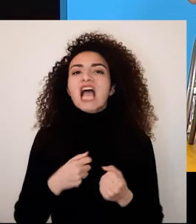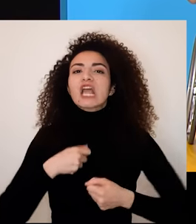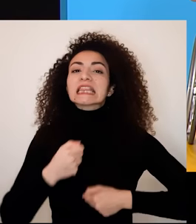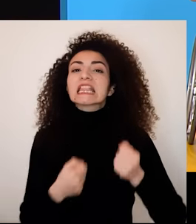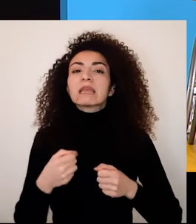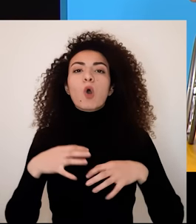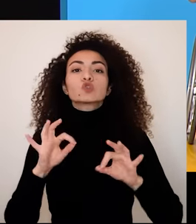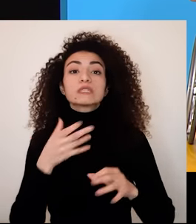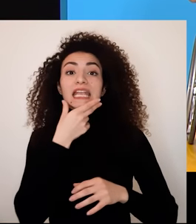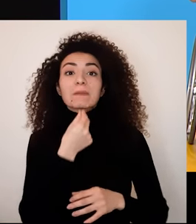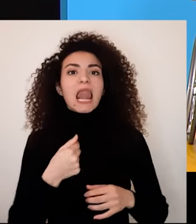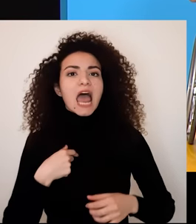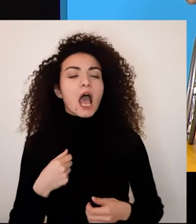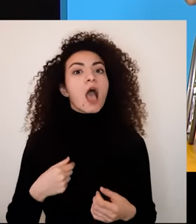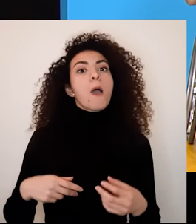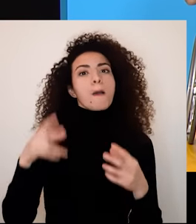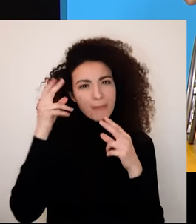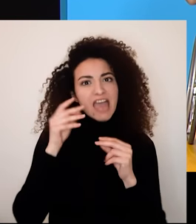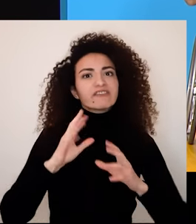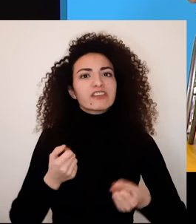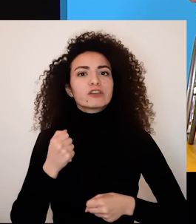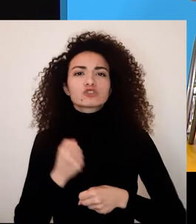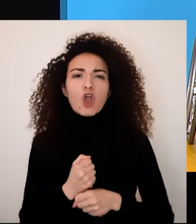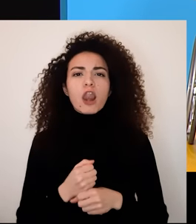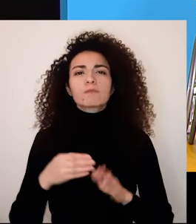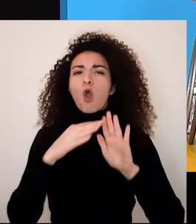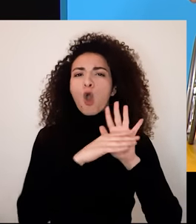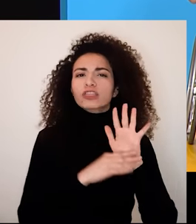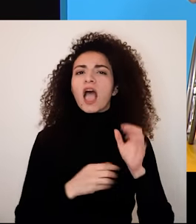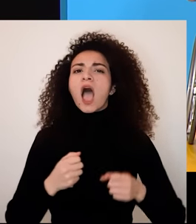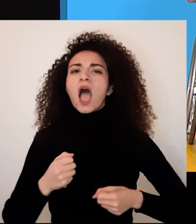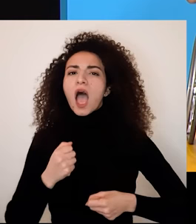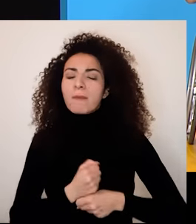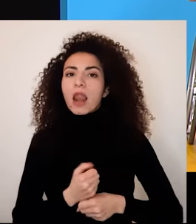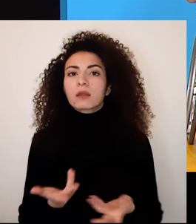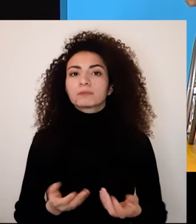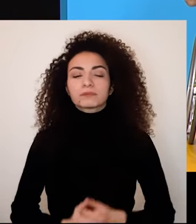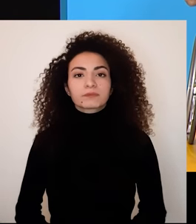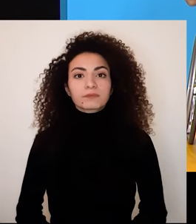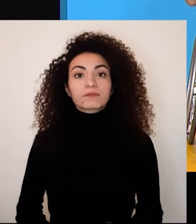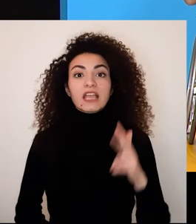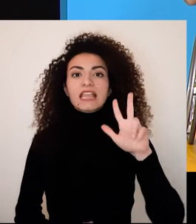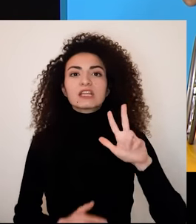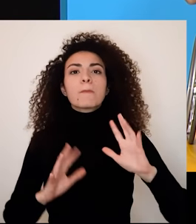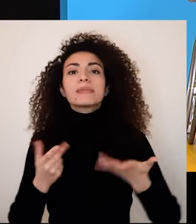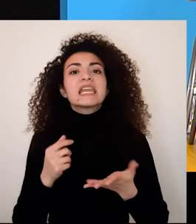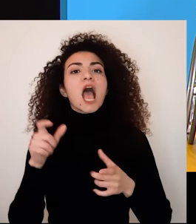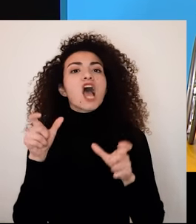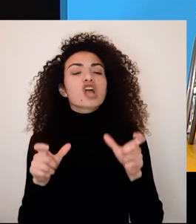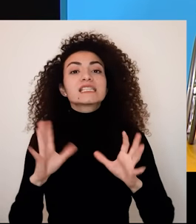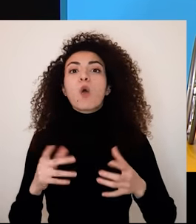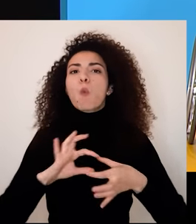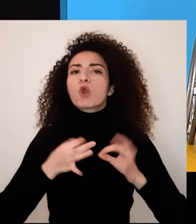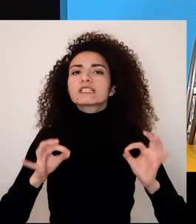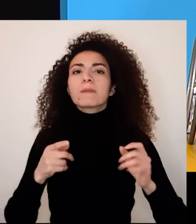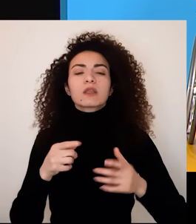فهل هي بحاجة لوجود تدريب متخصص لتساعدها على تطوير مهارات لإدارة ووضع خطة عمل تحديد مصادر